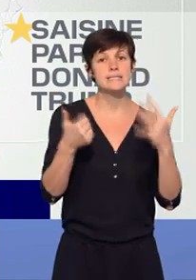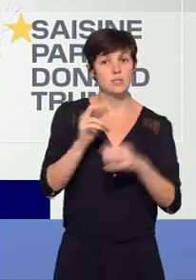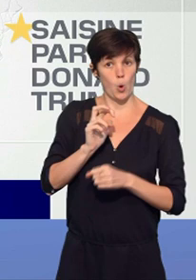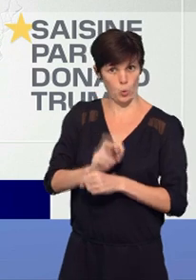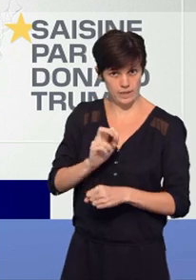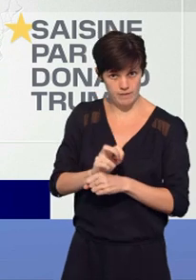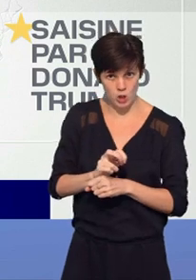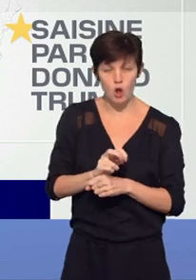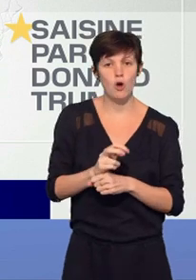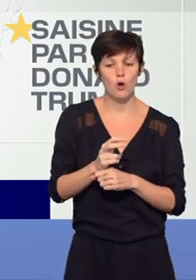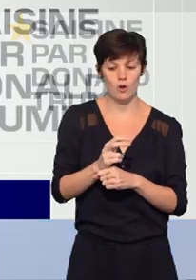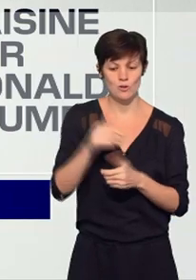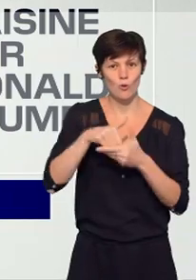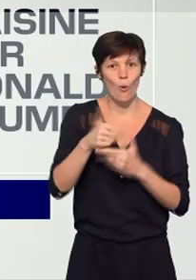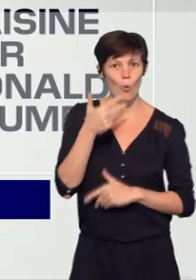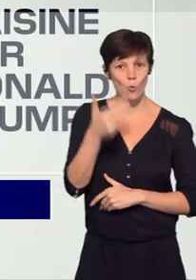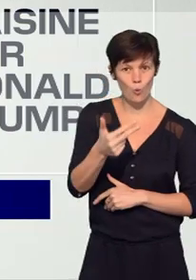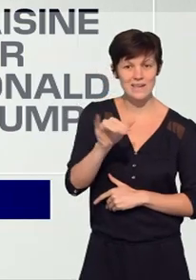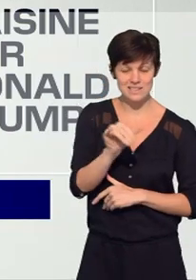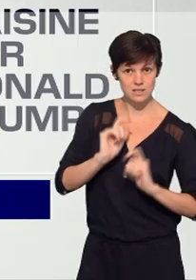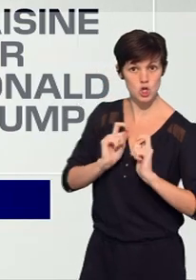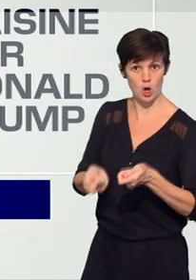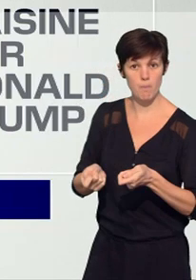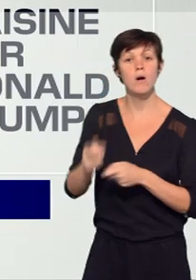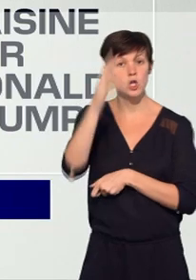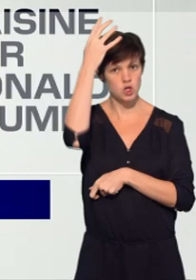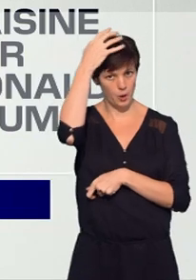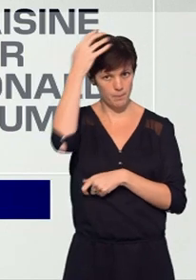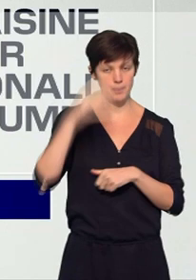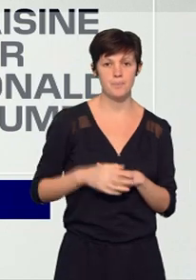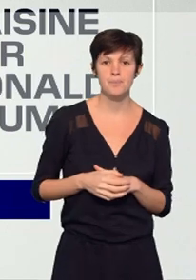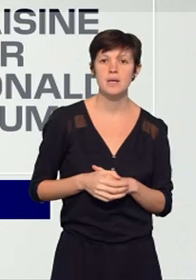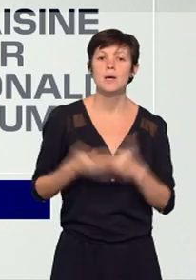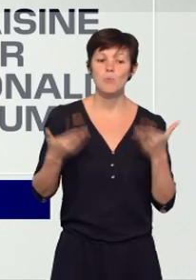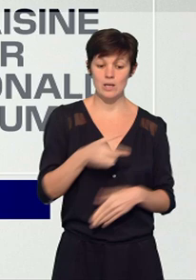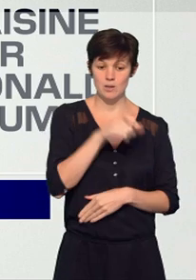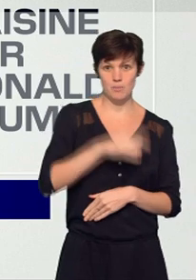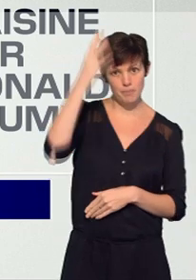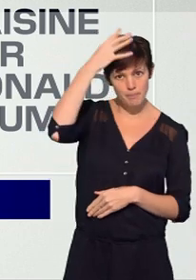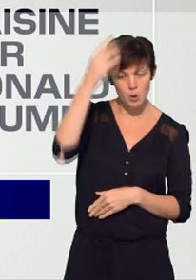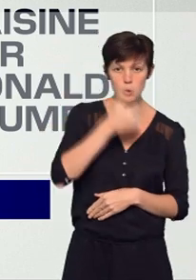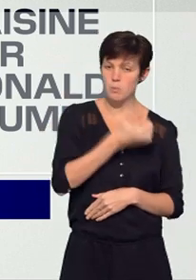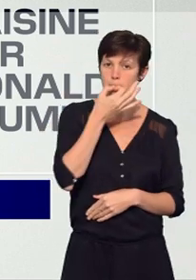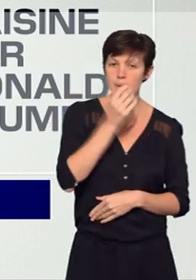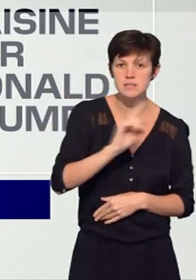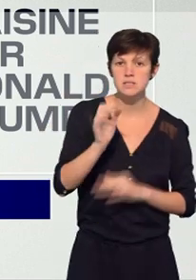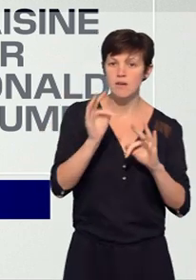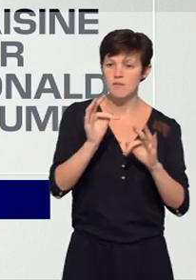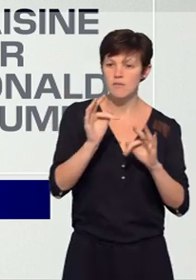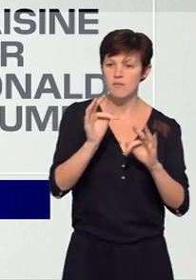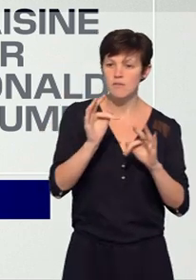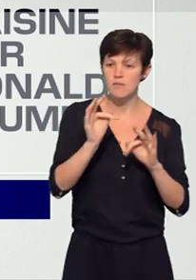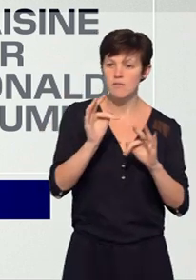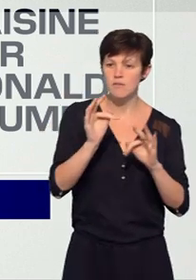Donald Trump lui-même. En tout cas, pour l'instant, aucune précision du président sortant sur les raisons ni sur les modalités de cette saisine